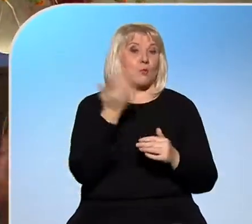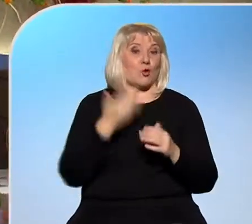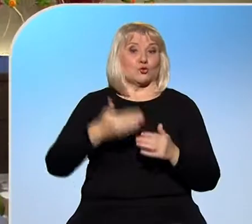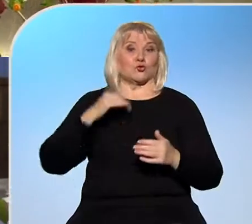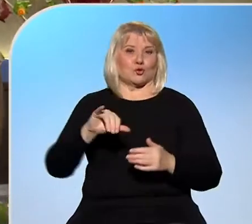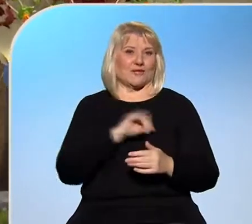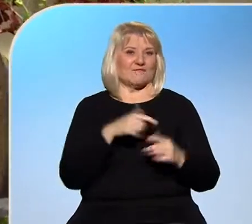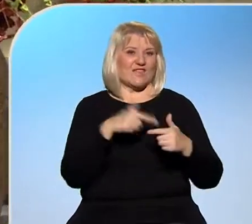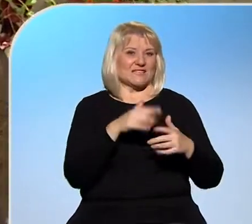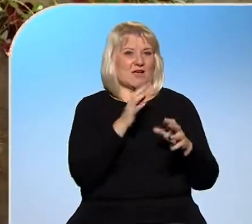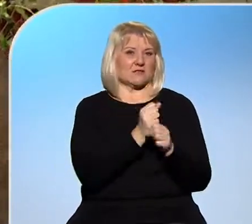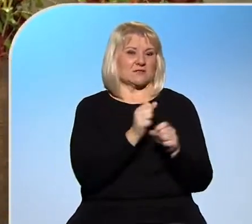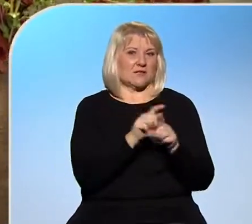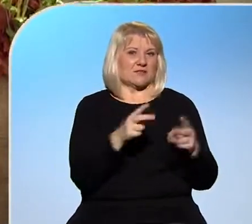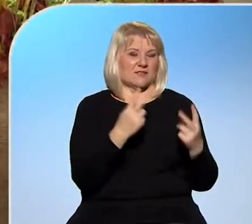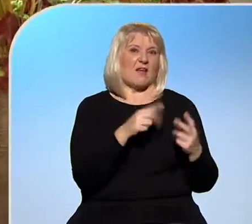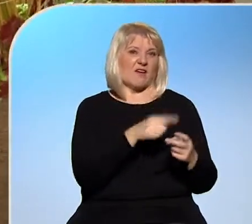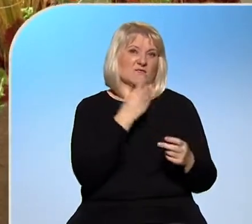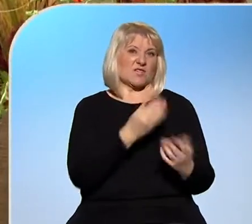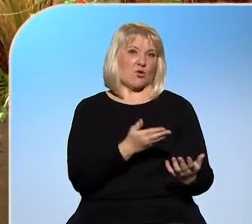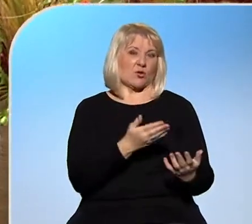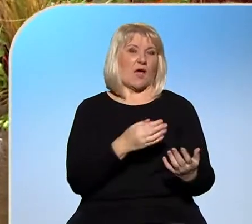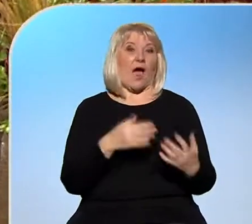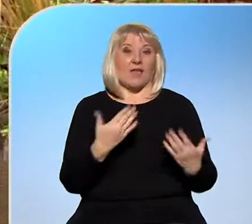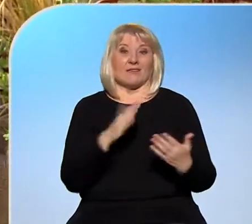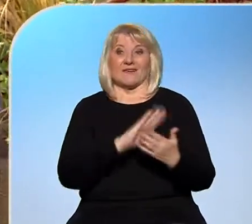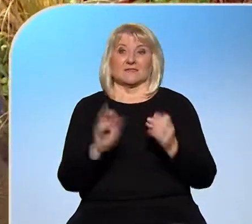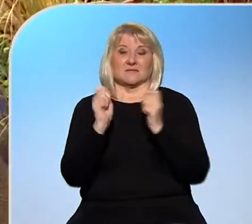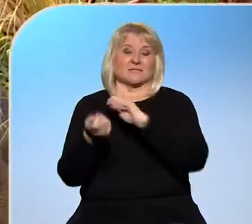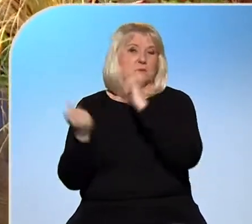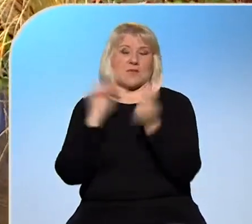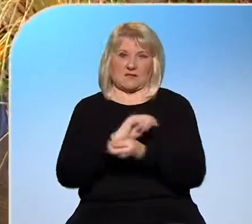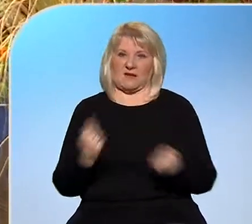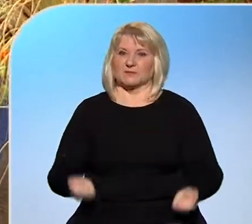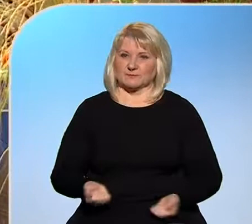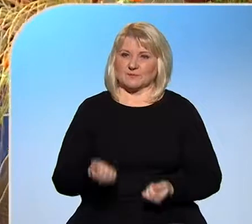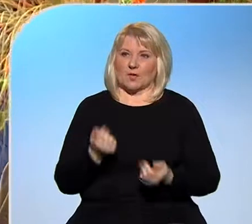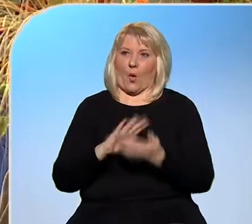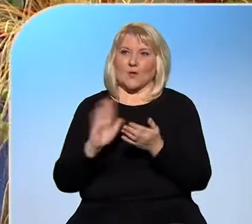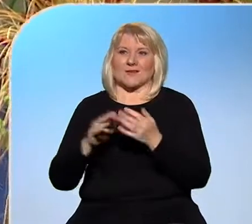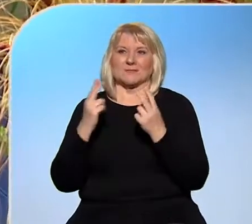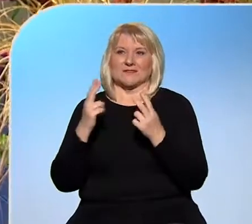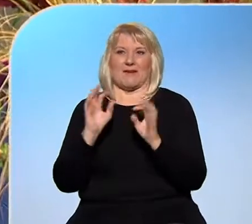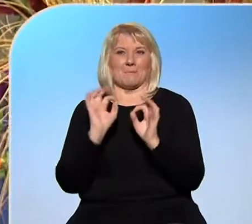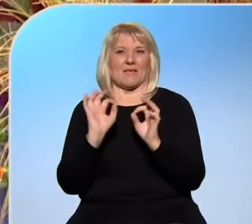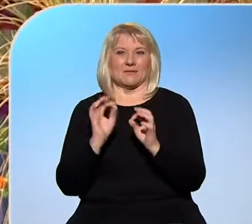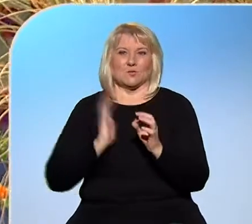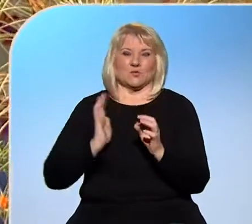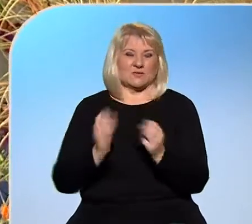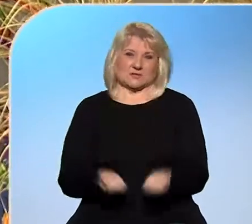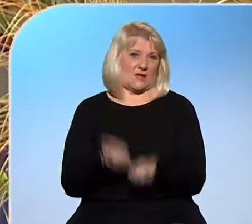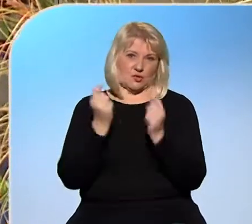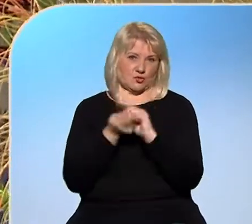Možná bychom si měli zjít příklad z toho, jak to dělali naši rodiče, že to opravdu všude zhasínalo, že se řešily různé jiné varianty.